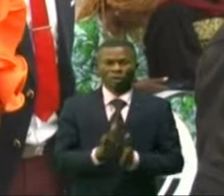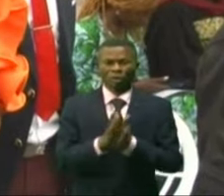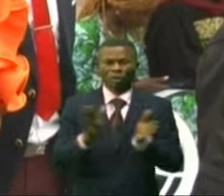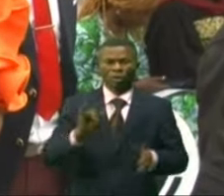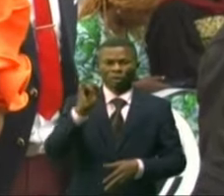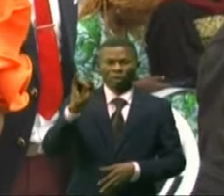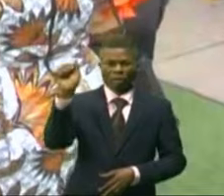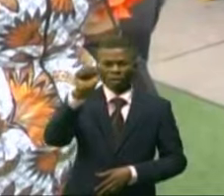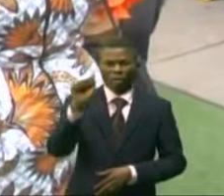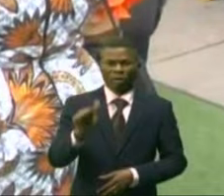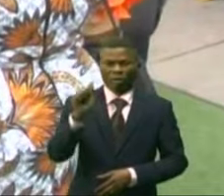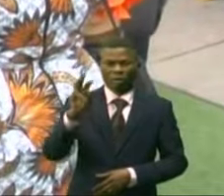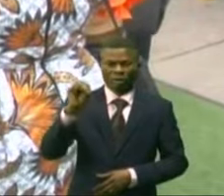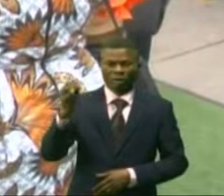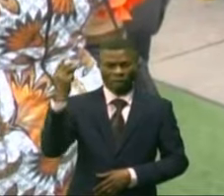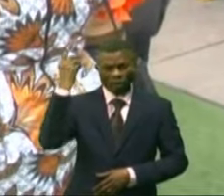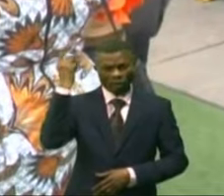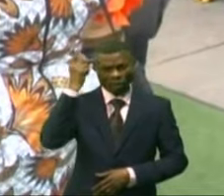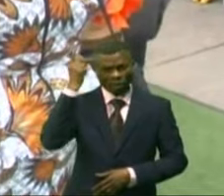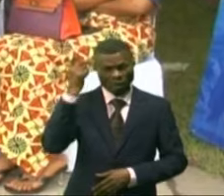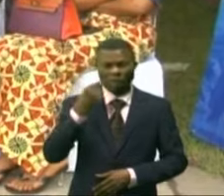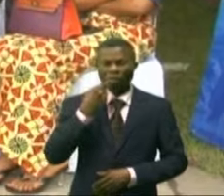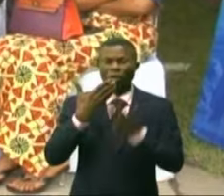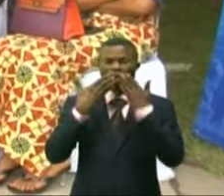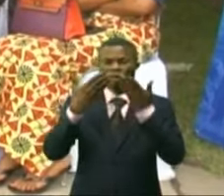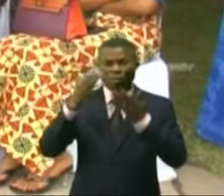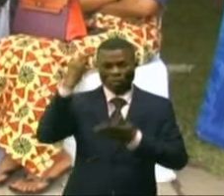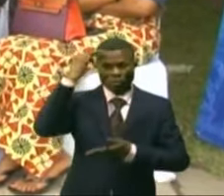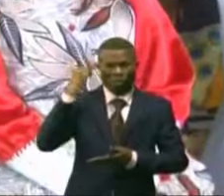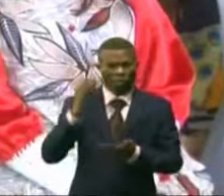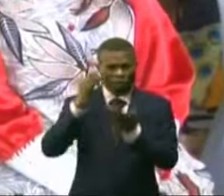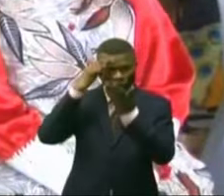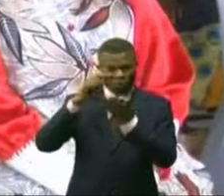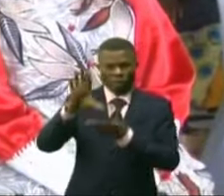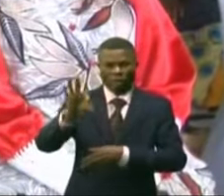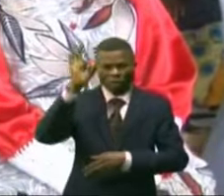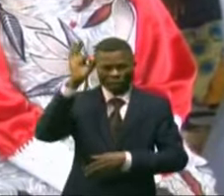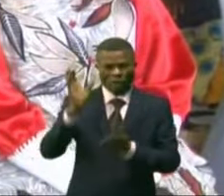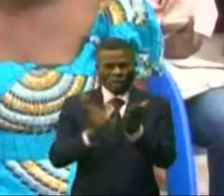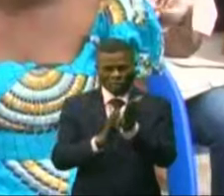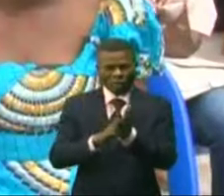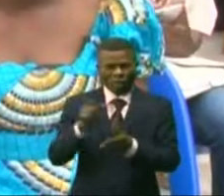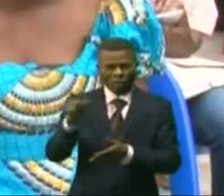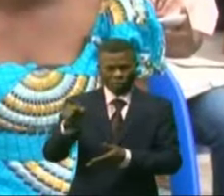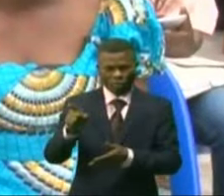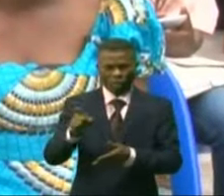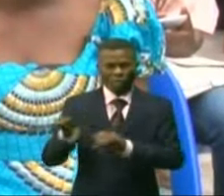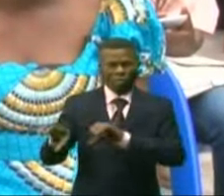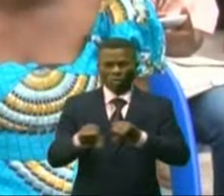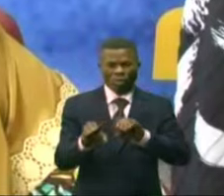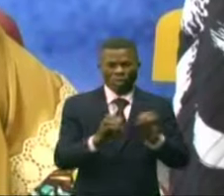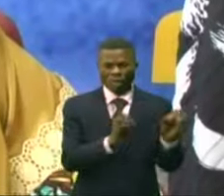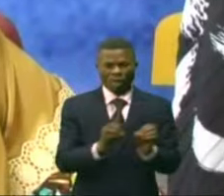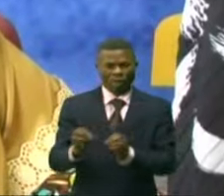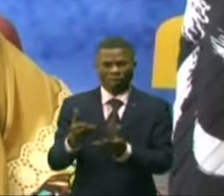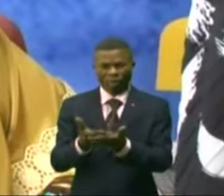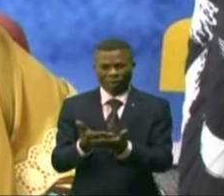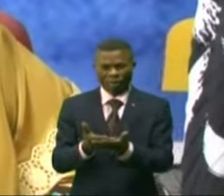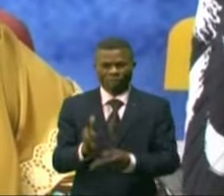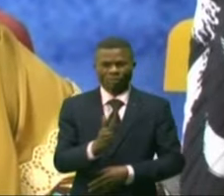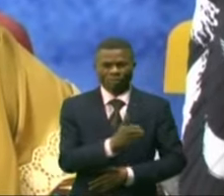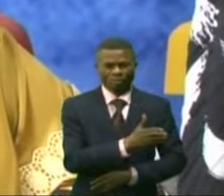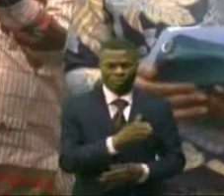Kinshasa, a remercié le ministre de l'Essu pour le choix porté à l'ISAM pour l'accueil de cet événement.